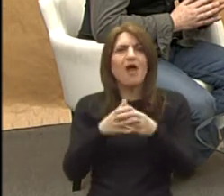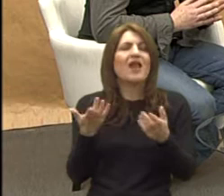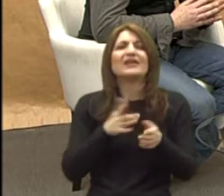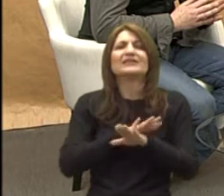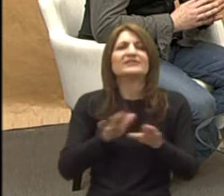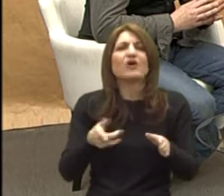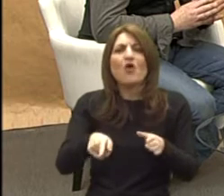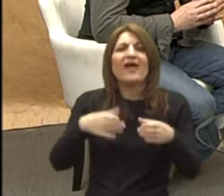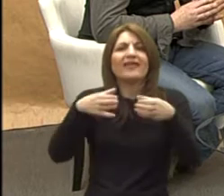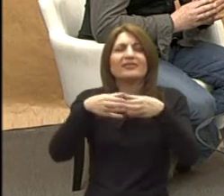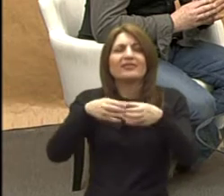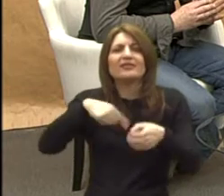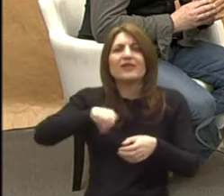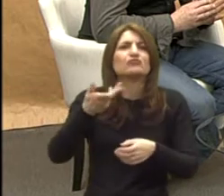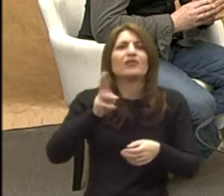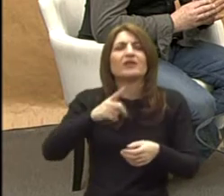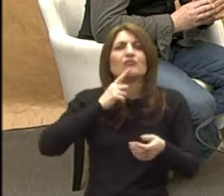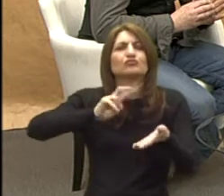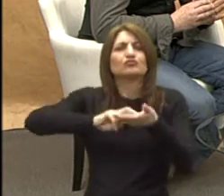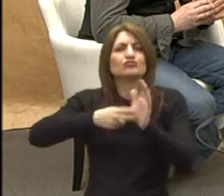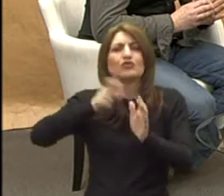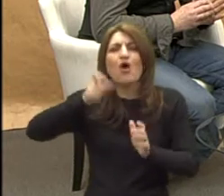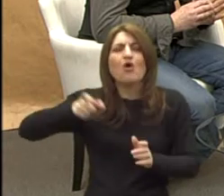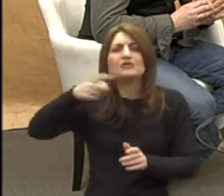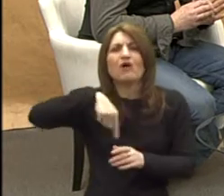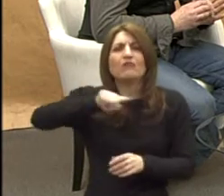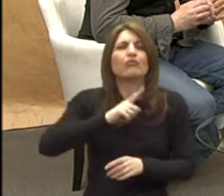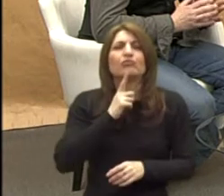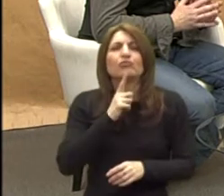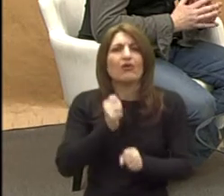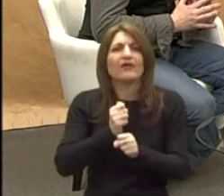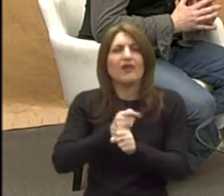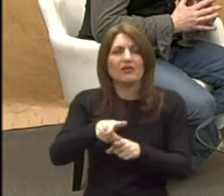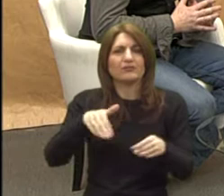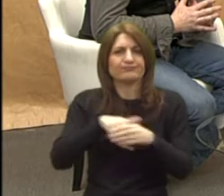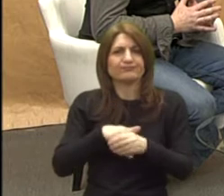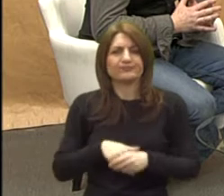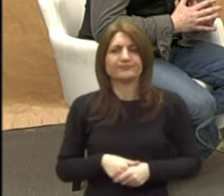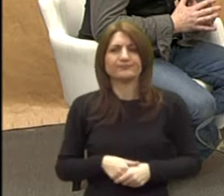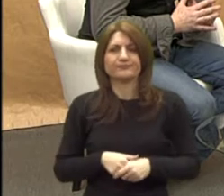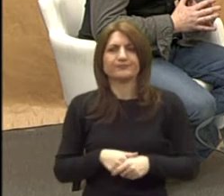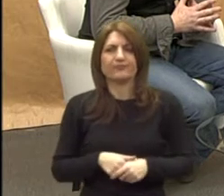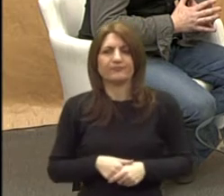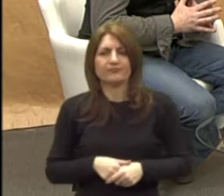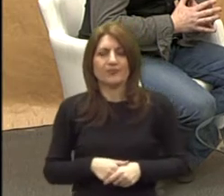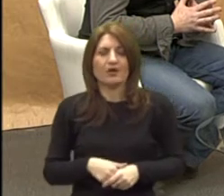profesije u tom timu koji bi bili zaista učinkovite u tom specifičnom radu? Da, to je ono što evo